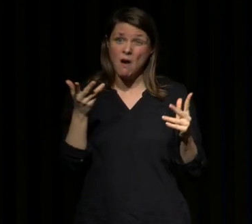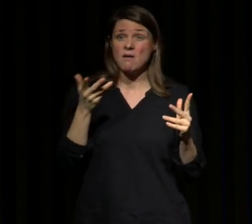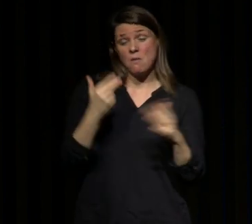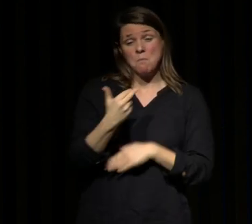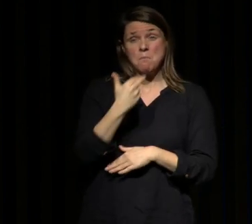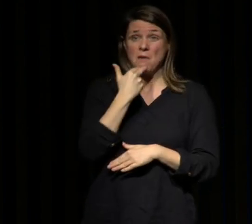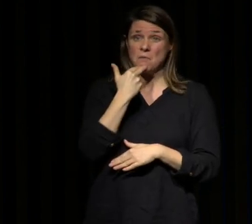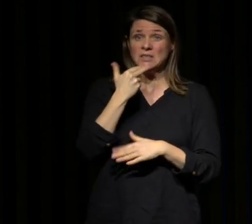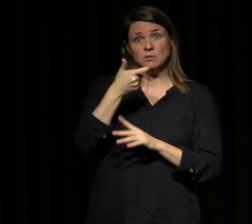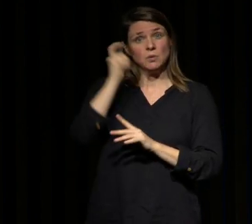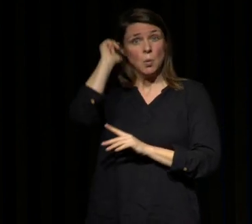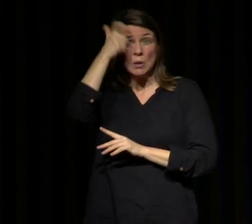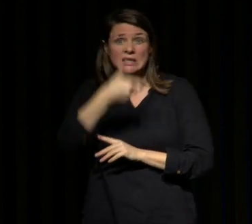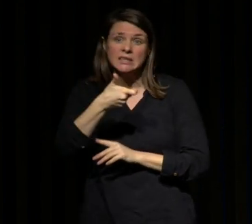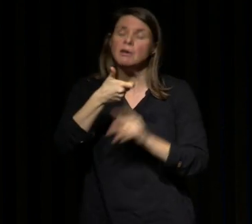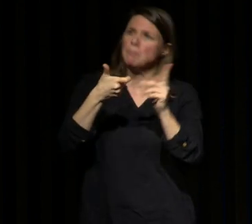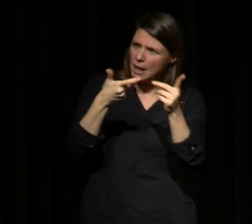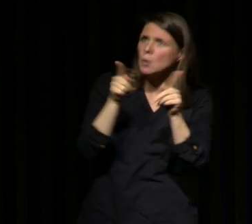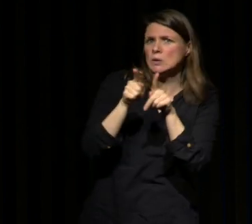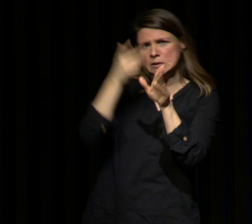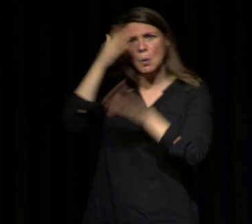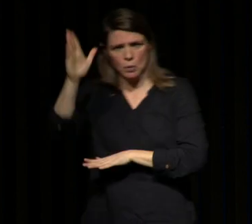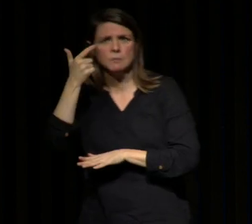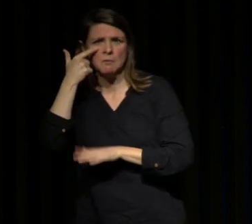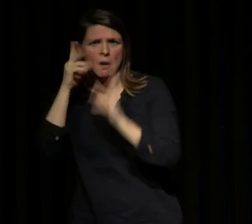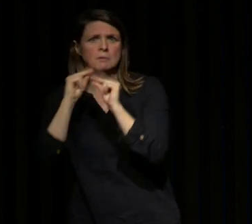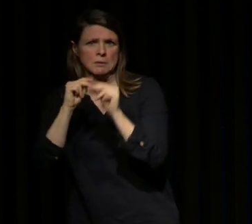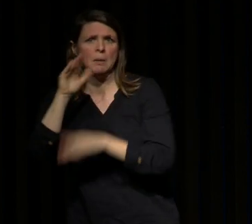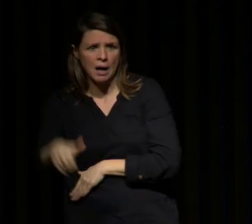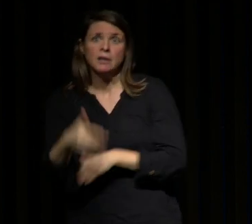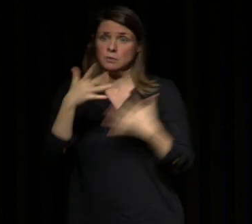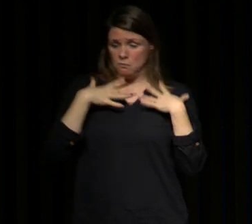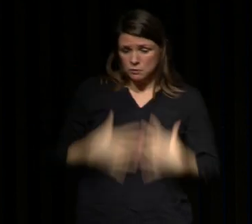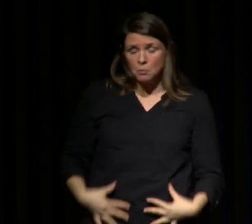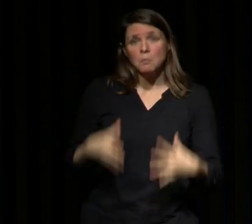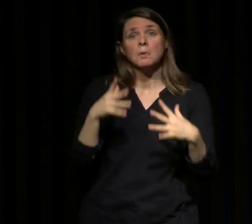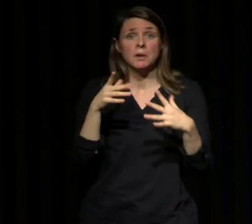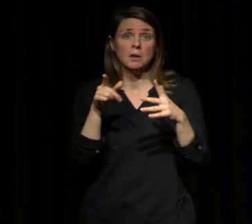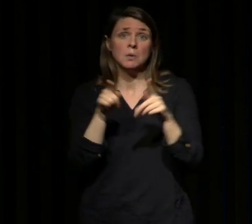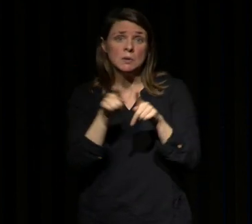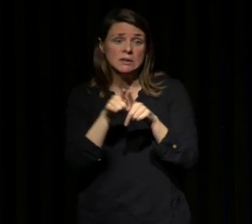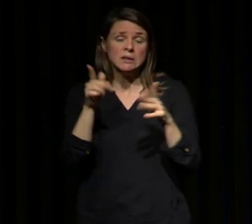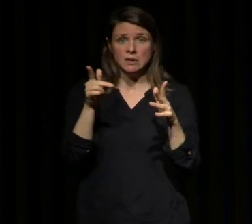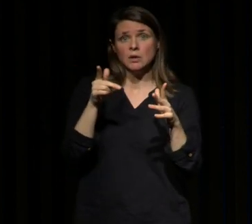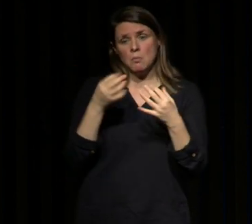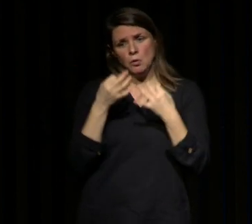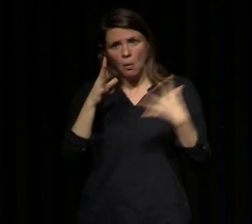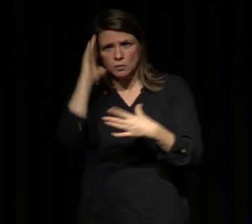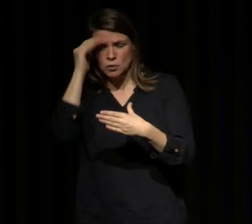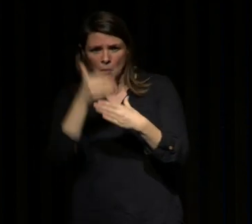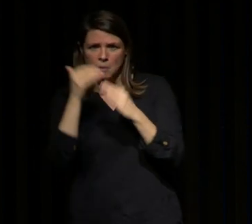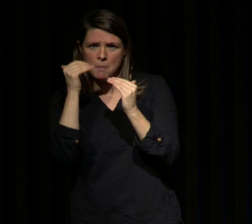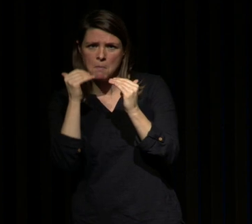de performance cognitive, mais on ne verra pas que, sur votre fonctionnement avec des réductions modérées de votre temps de sommeil.